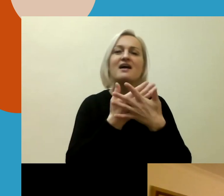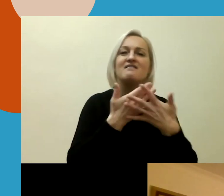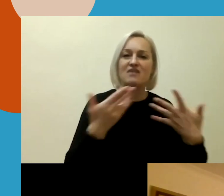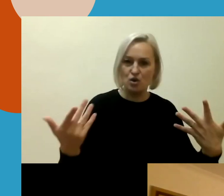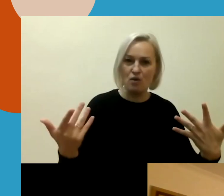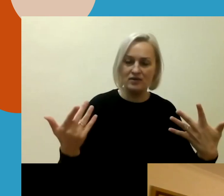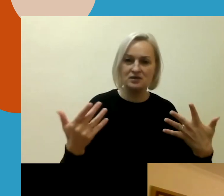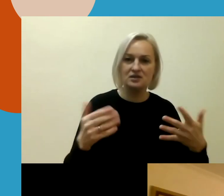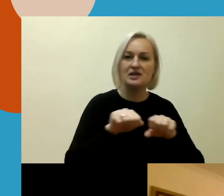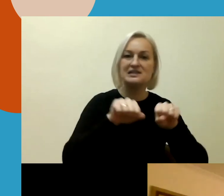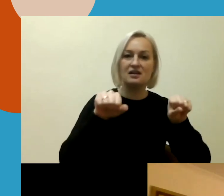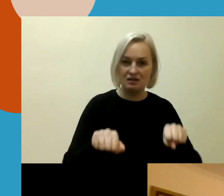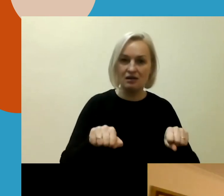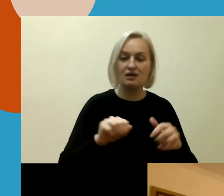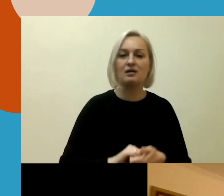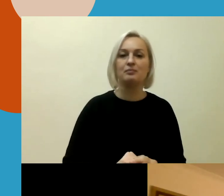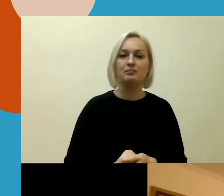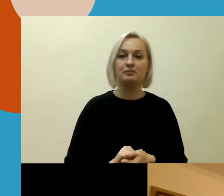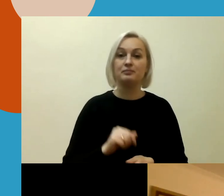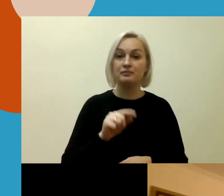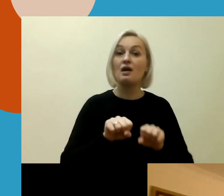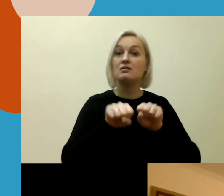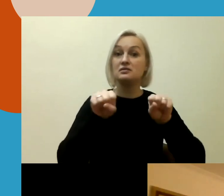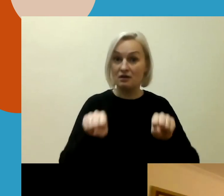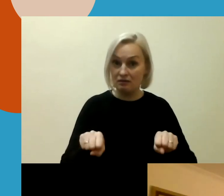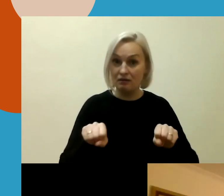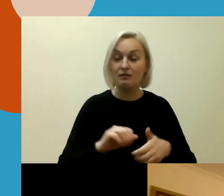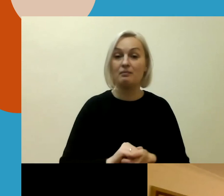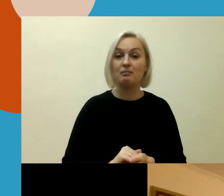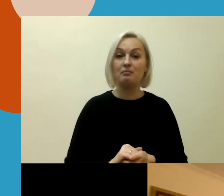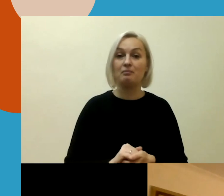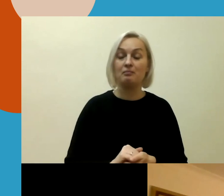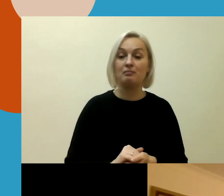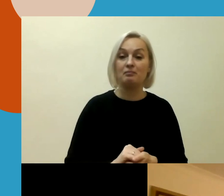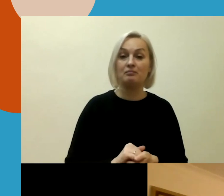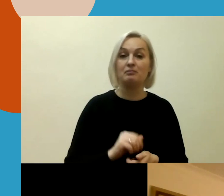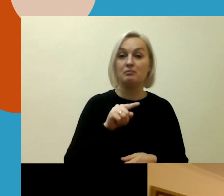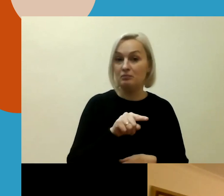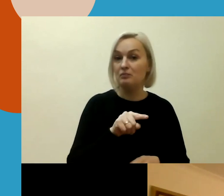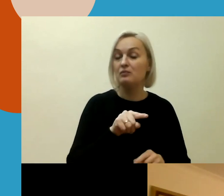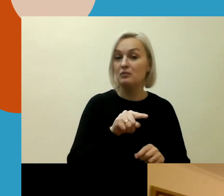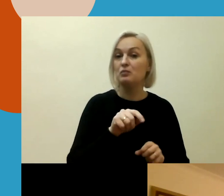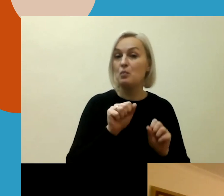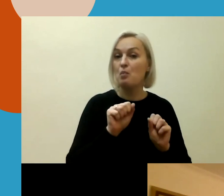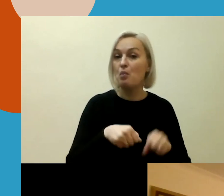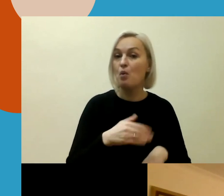ta strategija galėtų būti naudinga